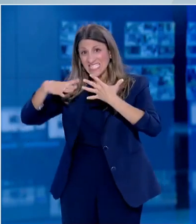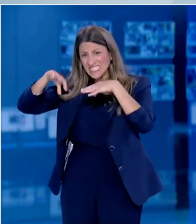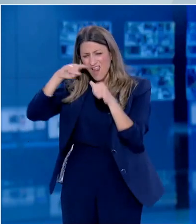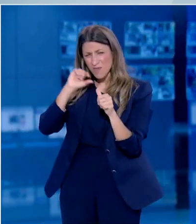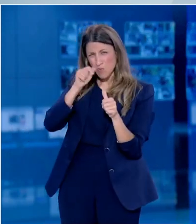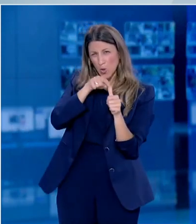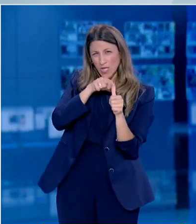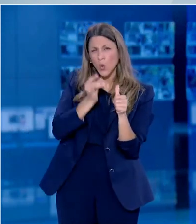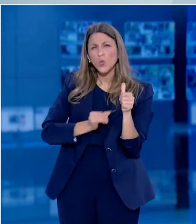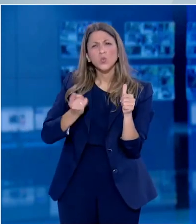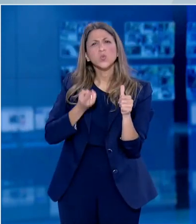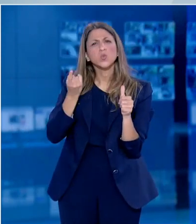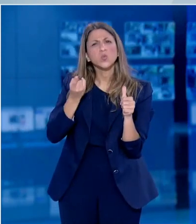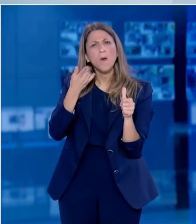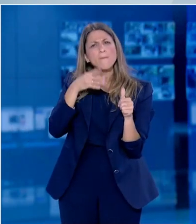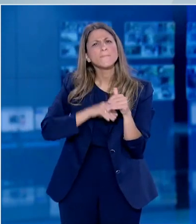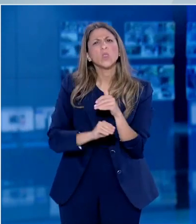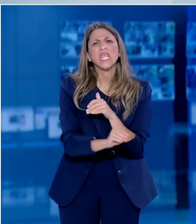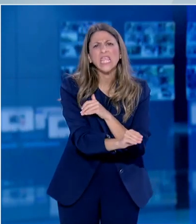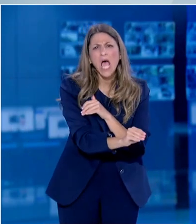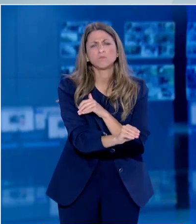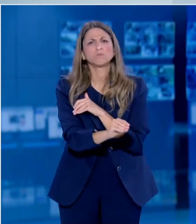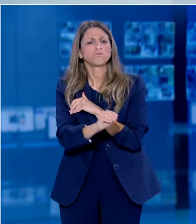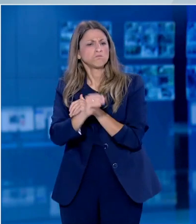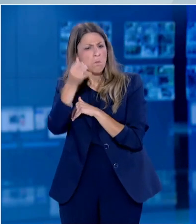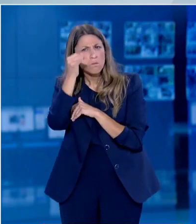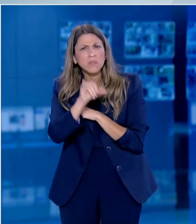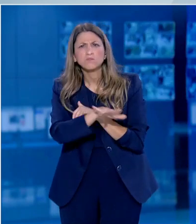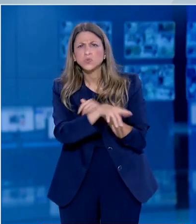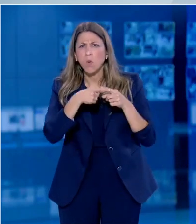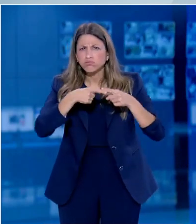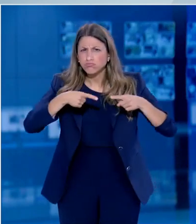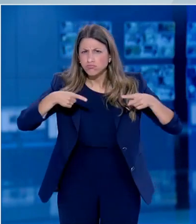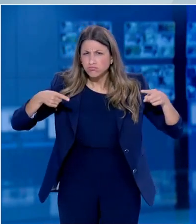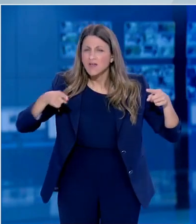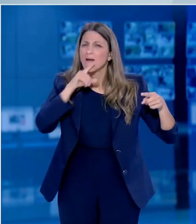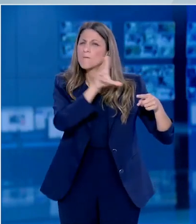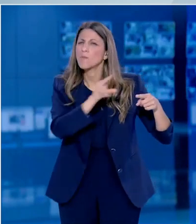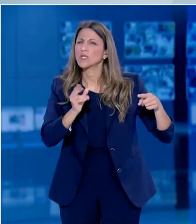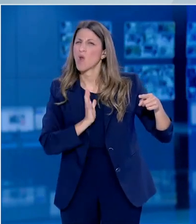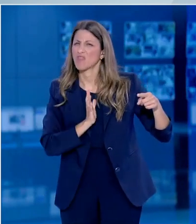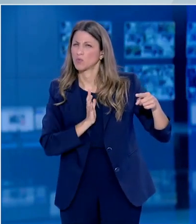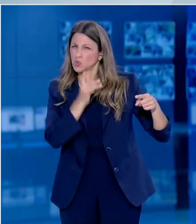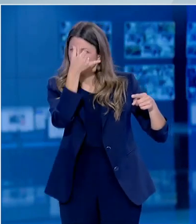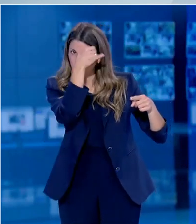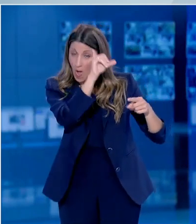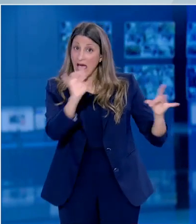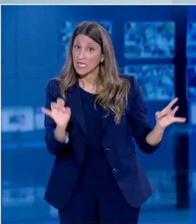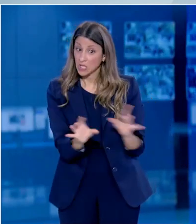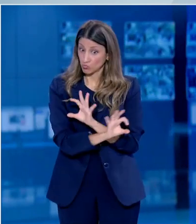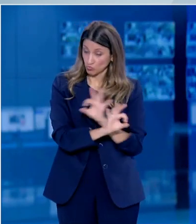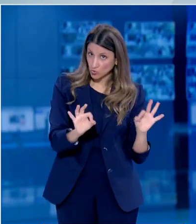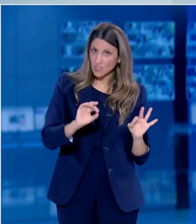πίθηκη. Δηλαδή θηλαστικά τα οποία έχουν παρόμοια συμπεριφορά με τον άνθρωπο. Αν περάσει αυτή τη φάση